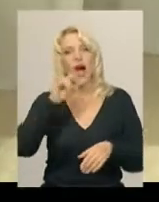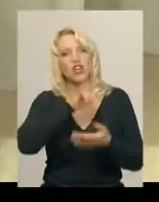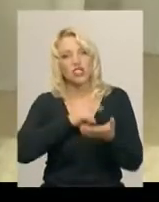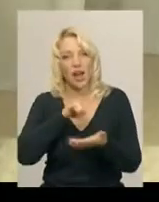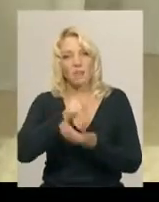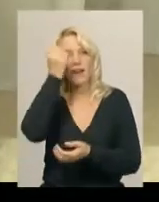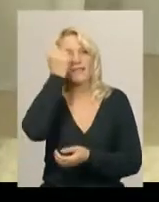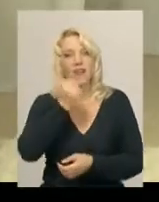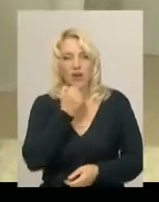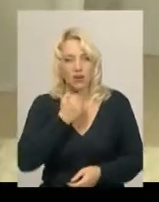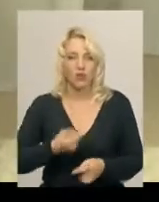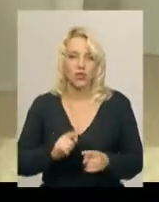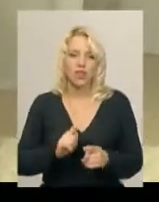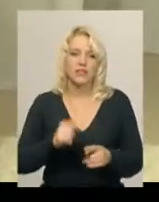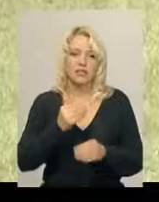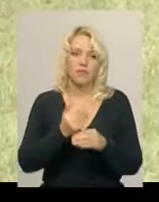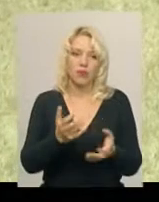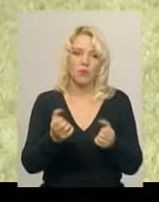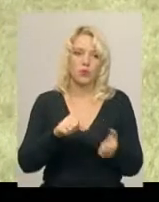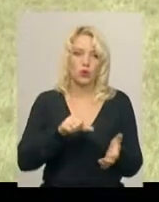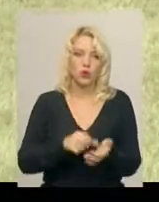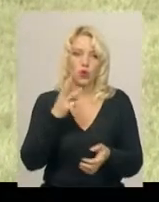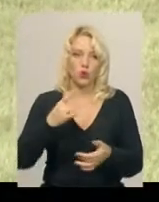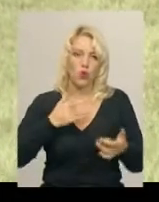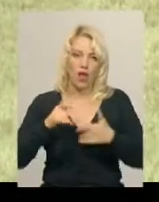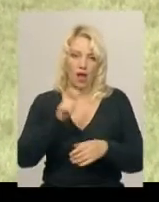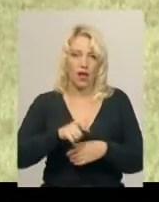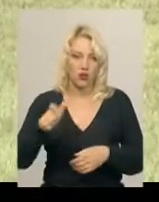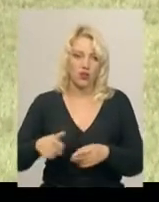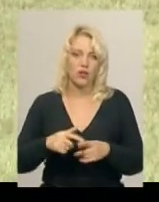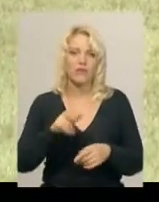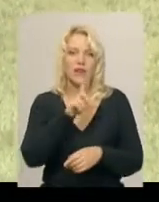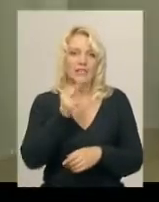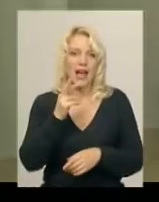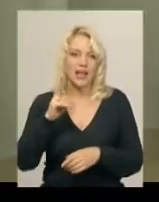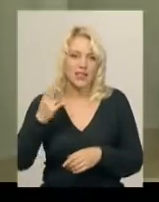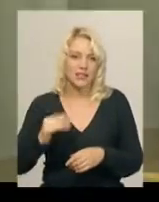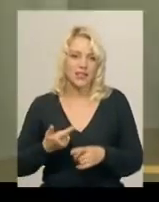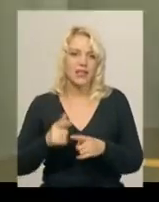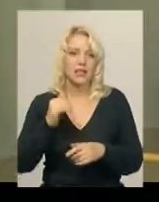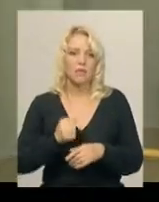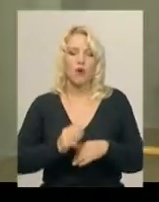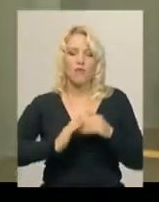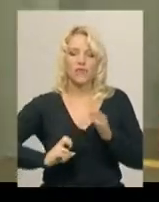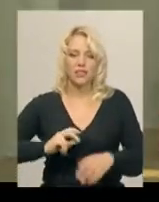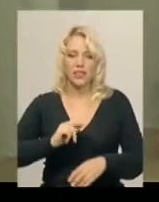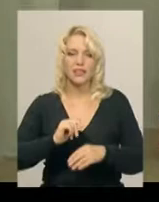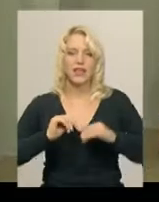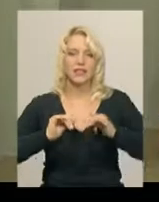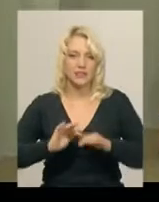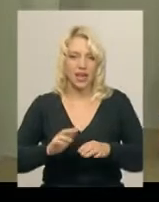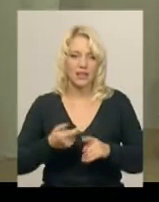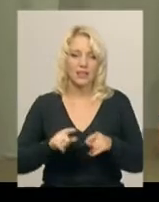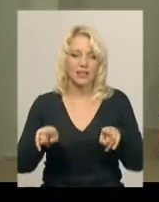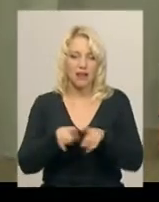виставі «Бабі-театру» беруть участь три актори. Серед них – Олександр Заяць. Каже, за 22 роки професійної діяльності з такими глядачами працюватиме